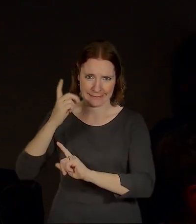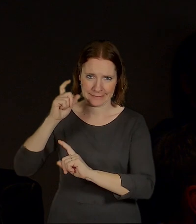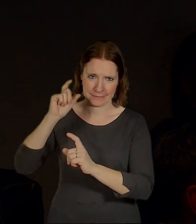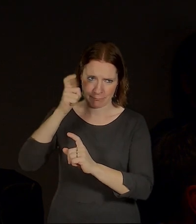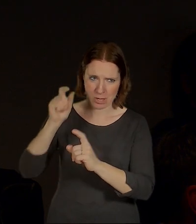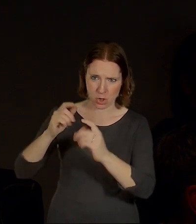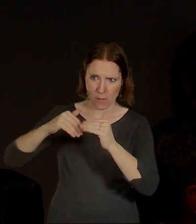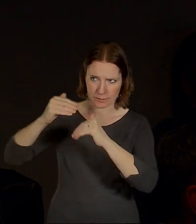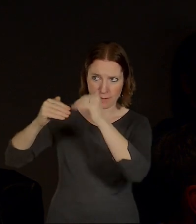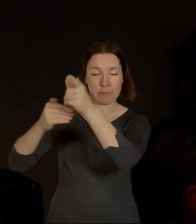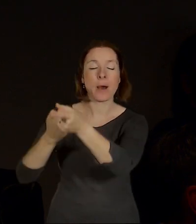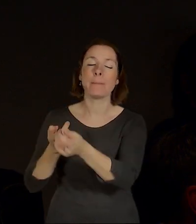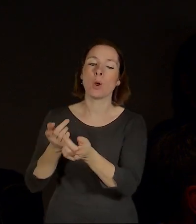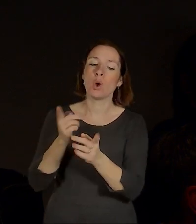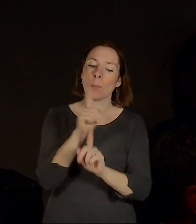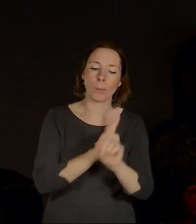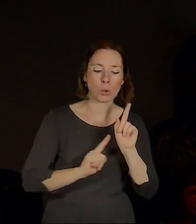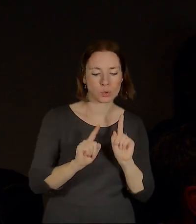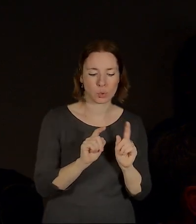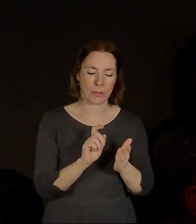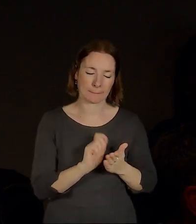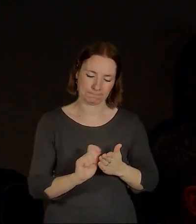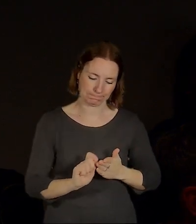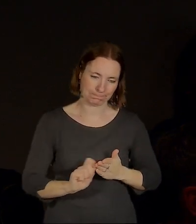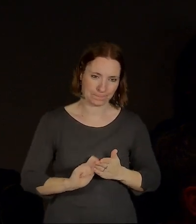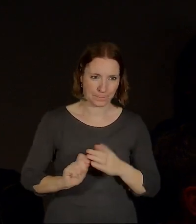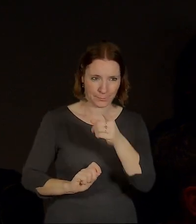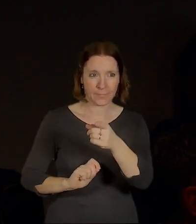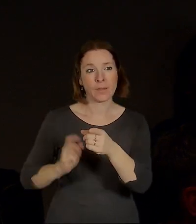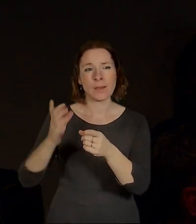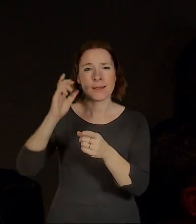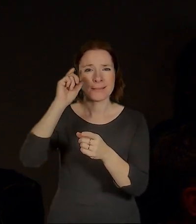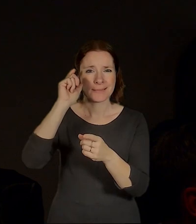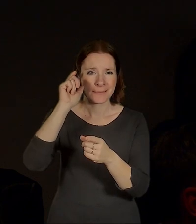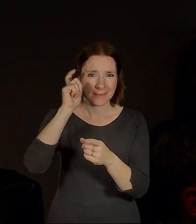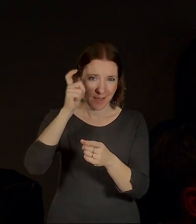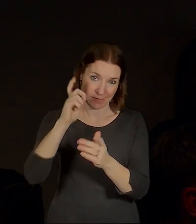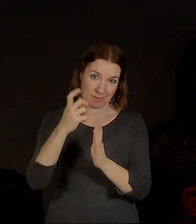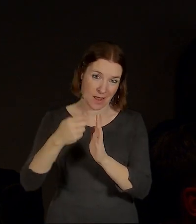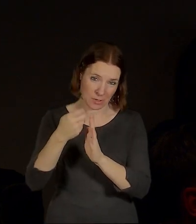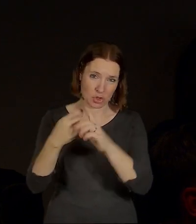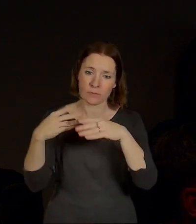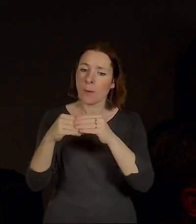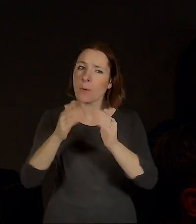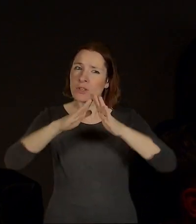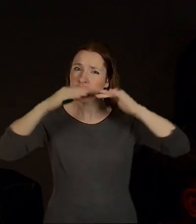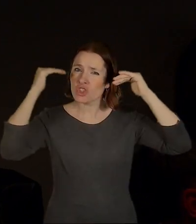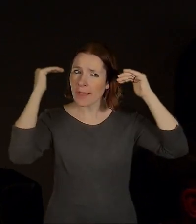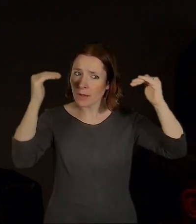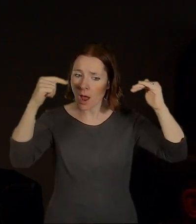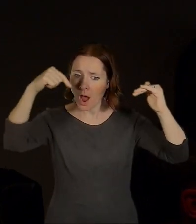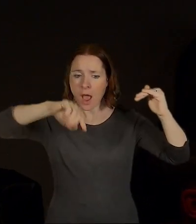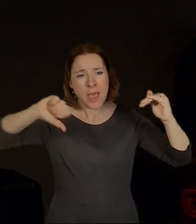City, tak to nádraží mělo ještě jednu velkou platformu pod tou střechou a ta